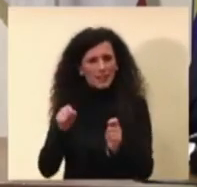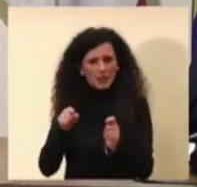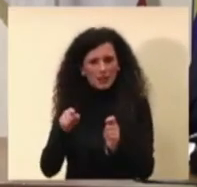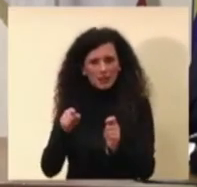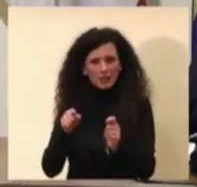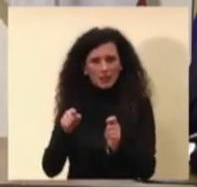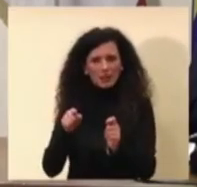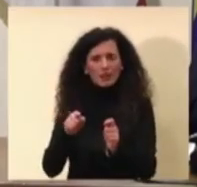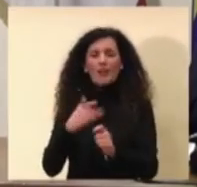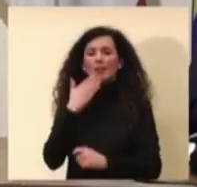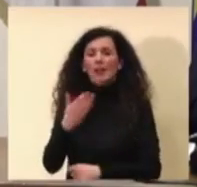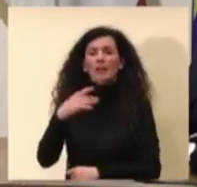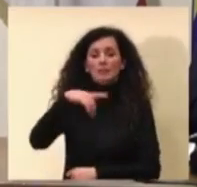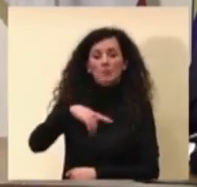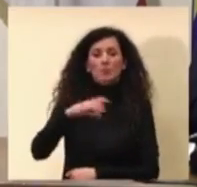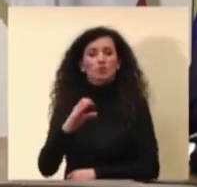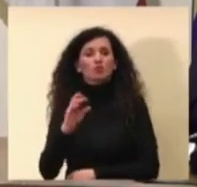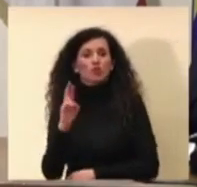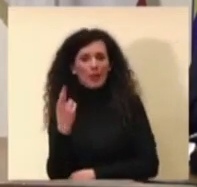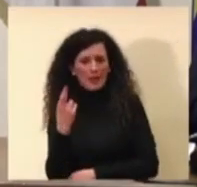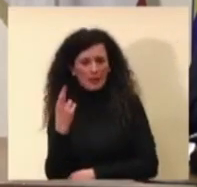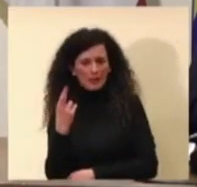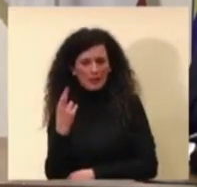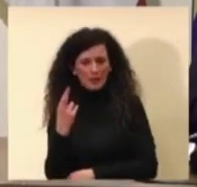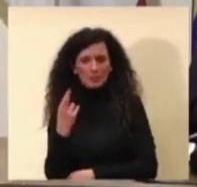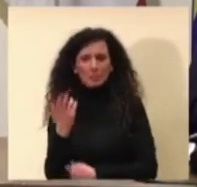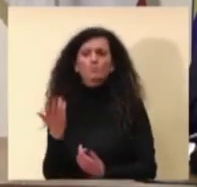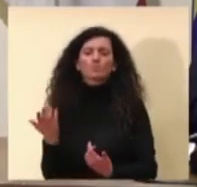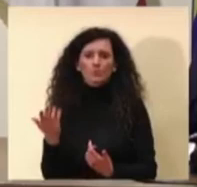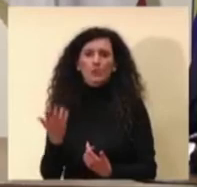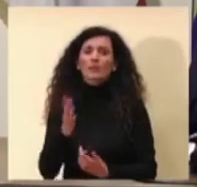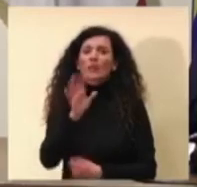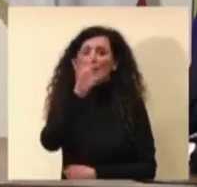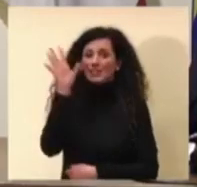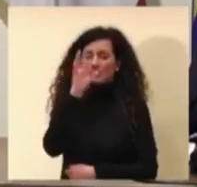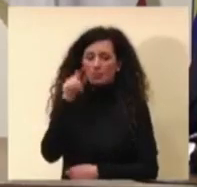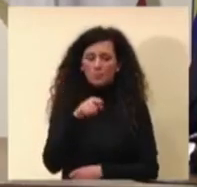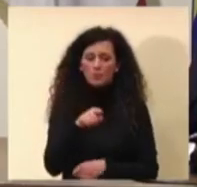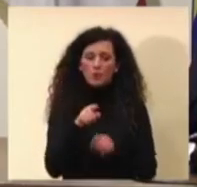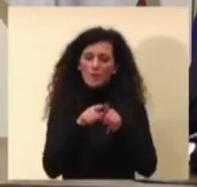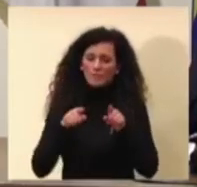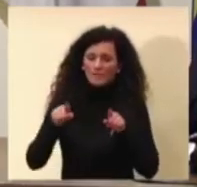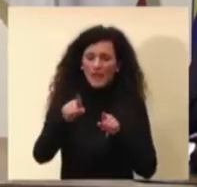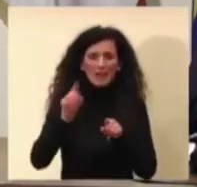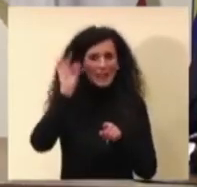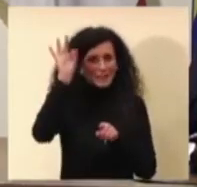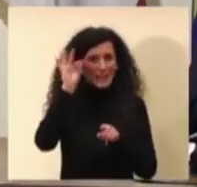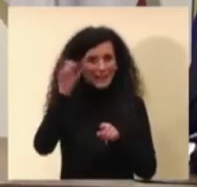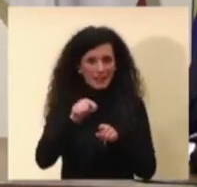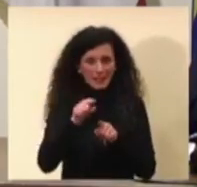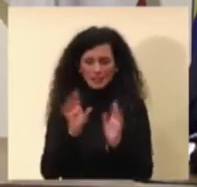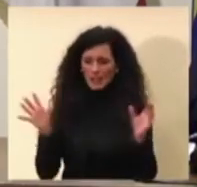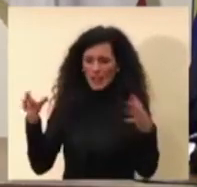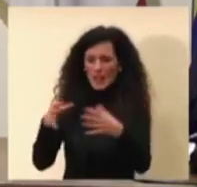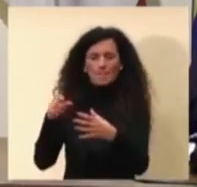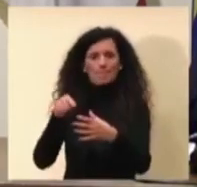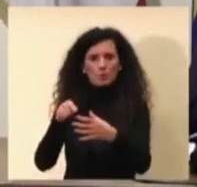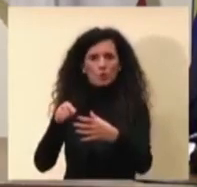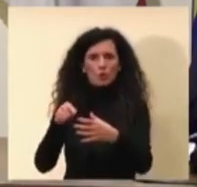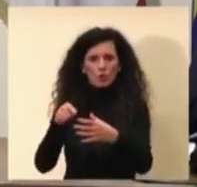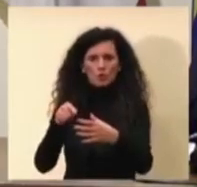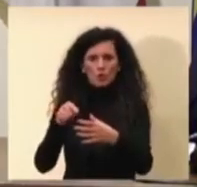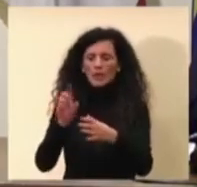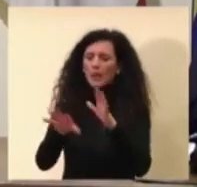la PCR perché per esempio per quanto riguarda la variante inglese se un campione viene testato con